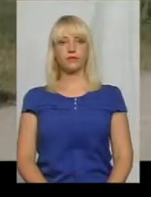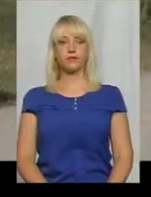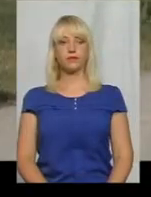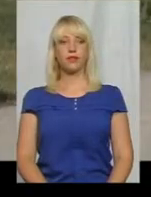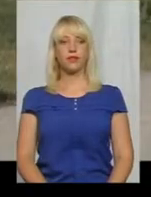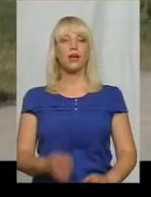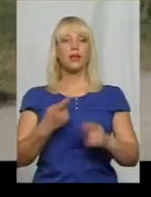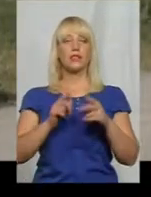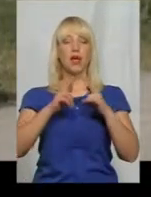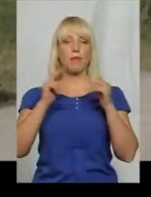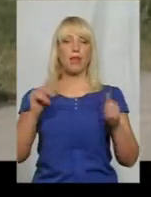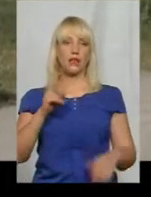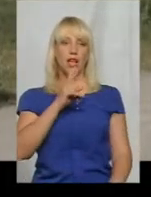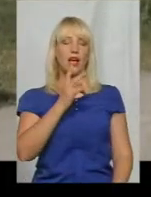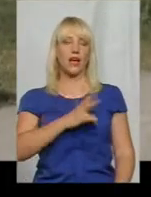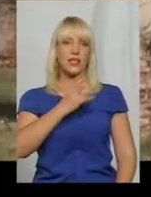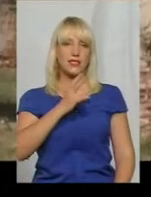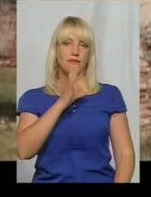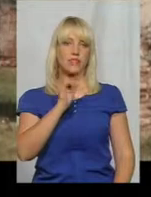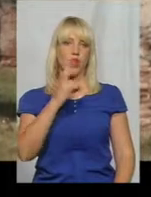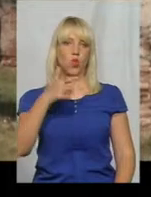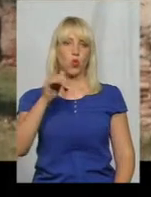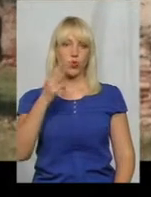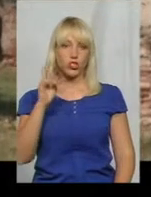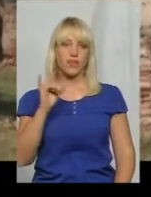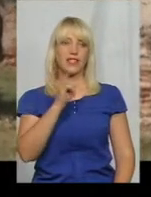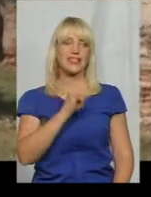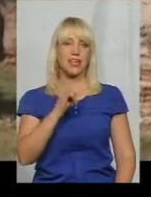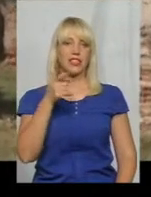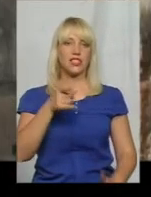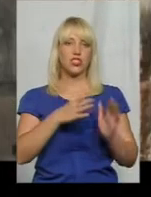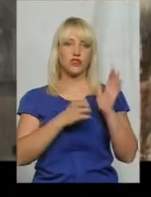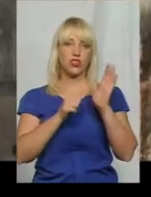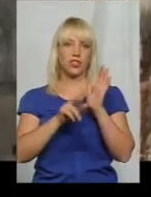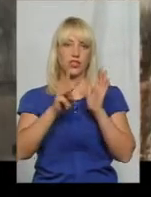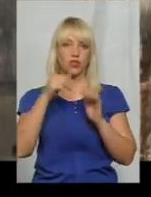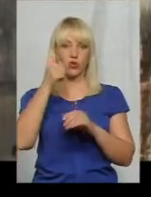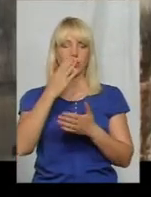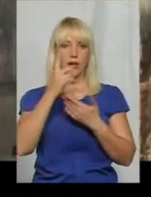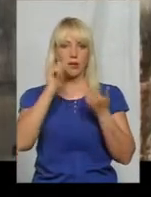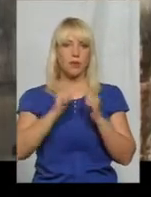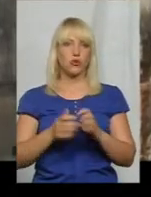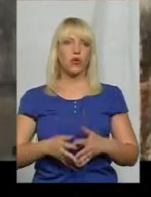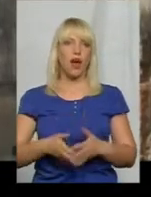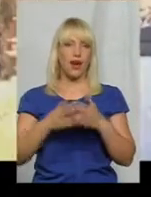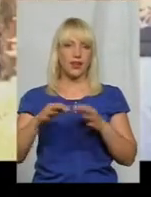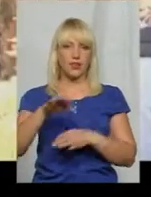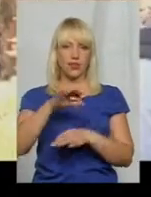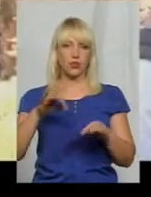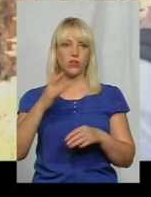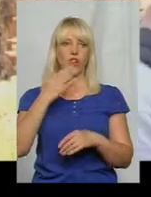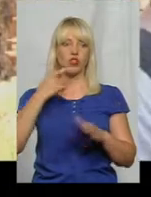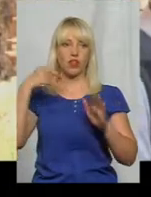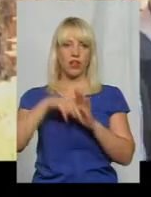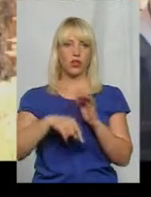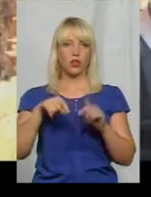Це палаць книзів Сангушків в Изясливі. З 1963 року він є пам'яткою архітектури національного значення. Тут